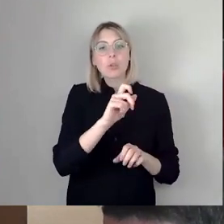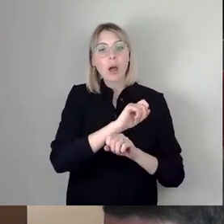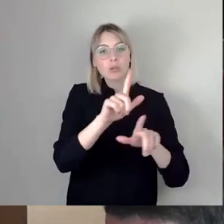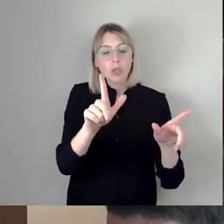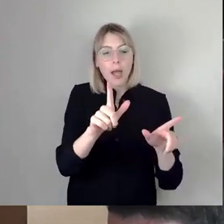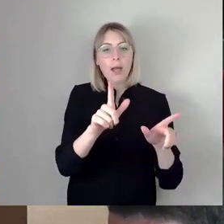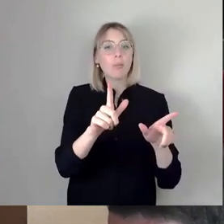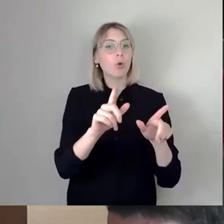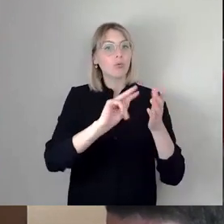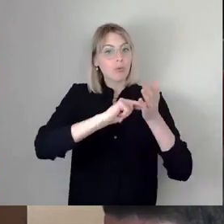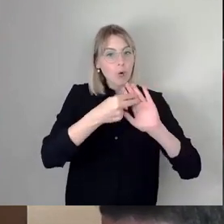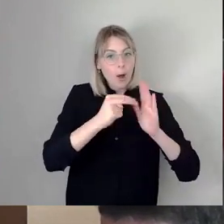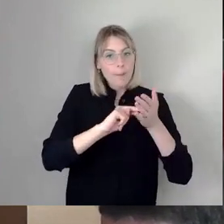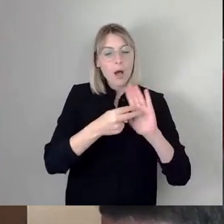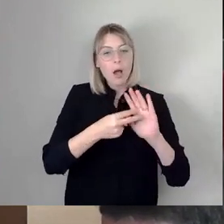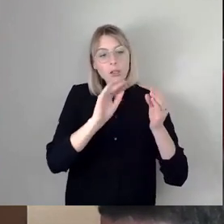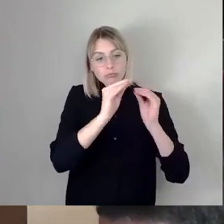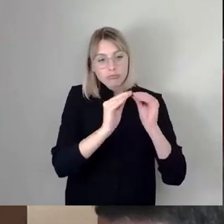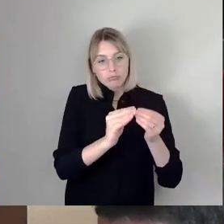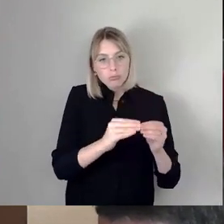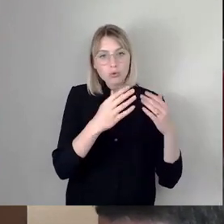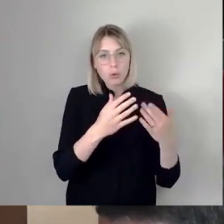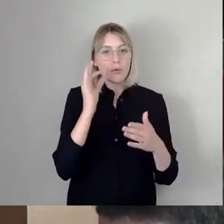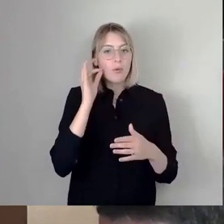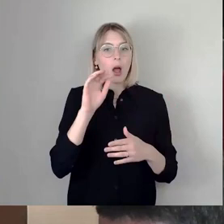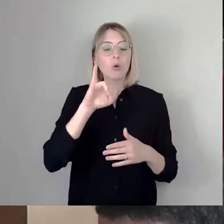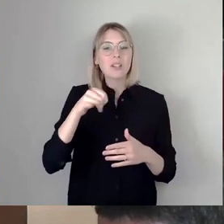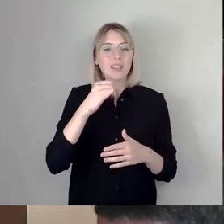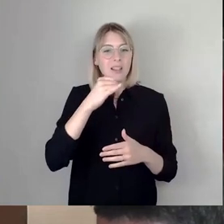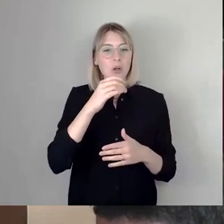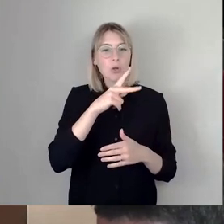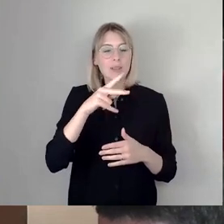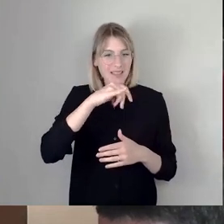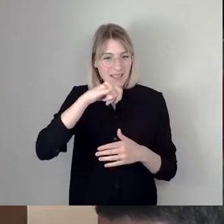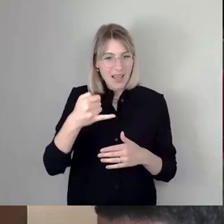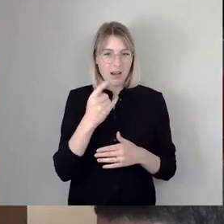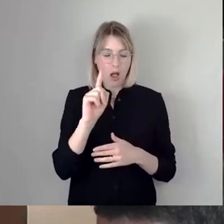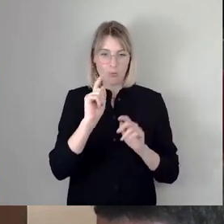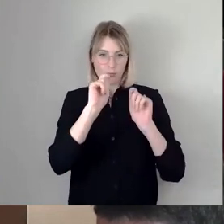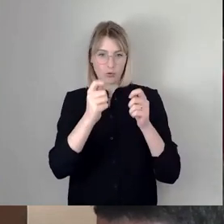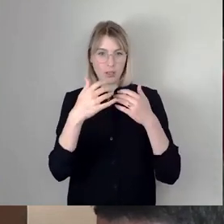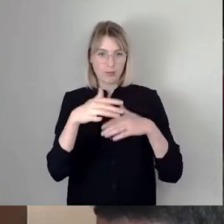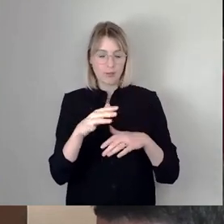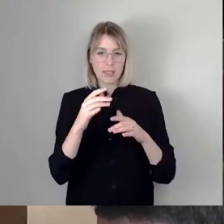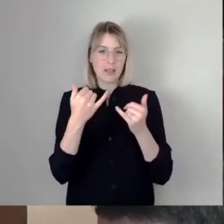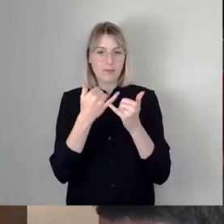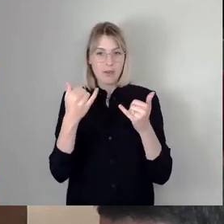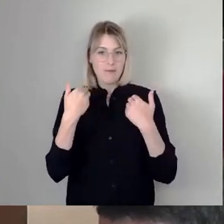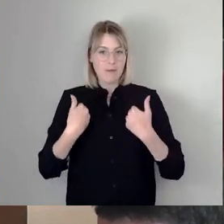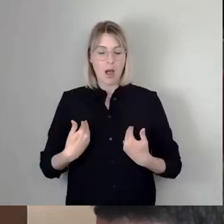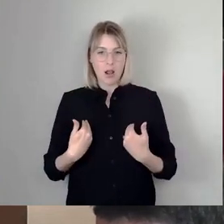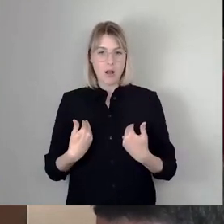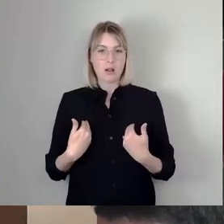vorbereiten. Wie gesagt, Frau Pius-Jene hat es ja dargelegt, warum wir jetzt zu der Abwägung gekommen sind, wie wir uns verhalten wollen, weil